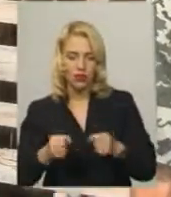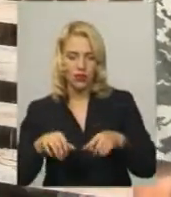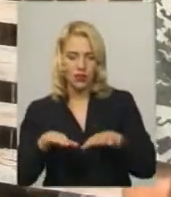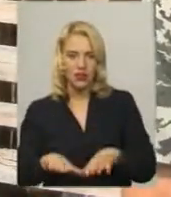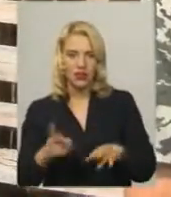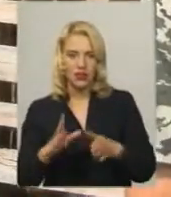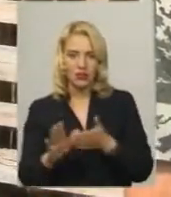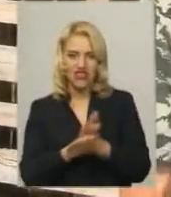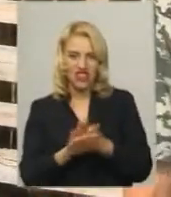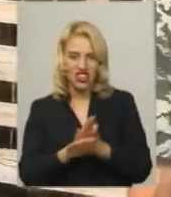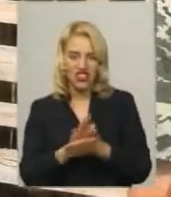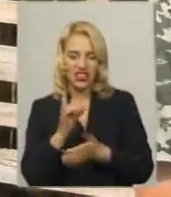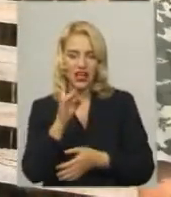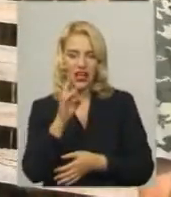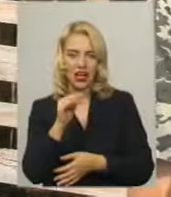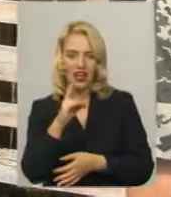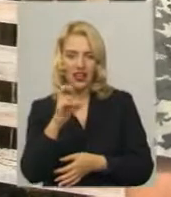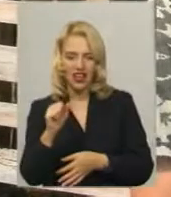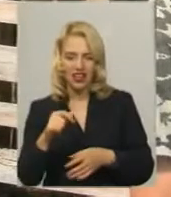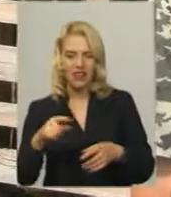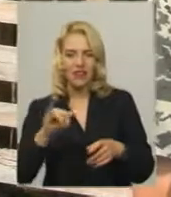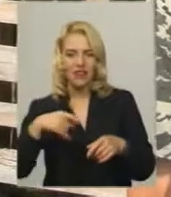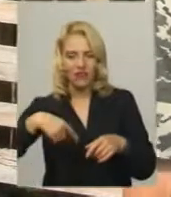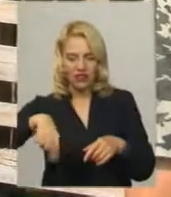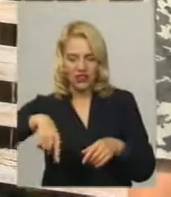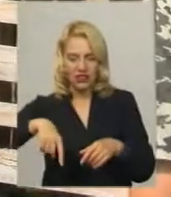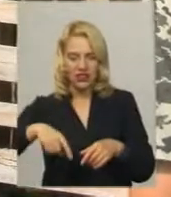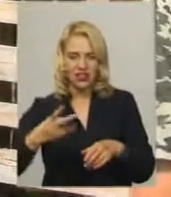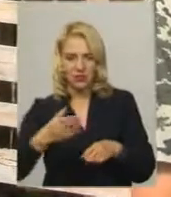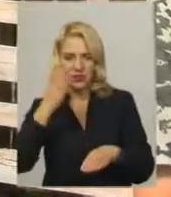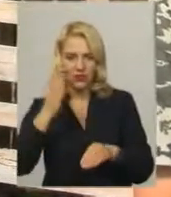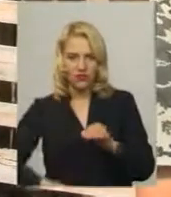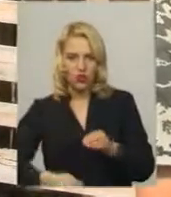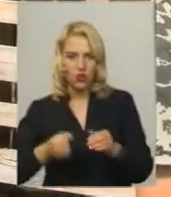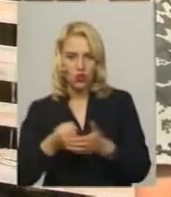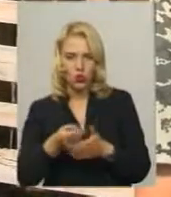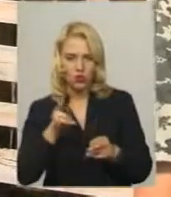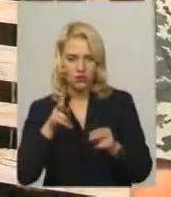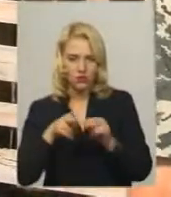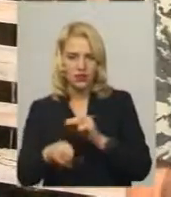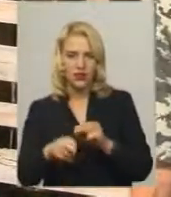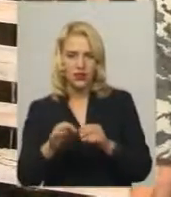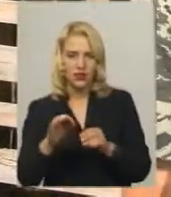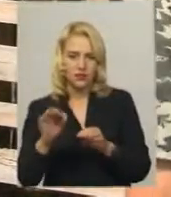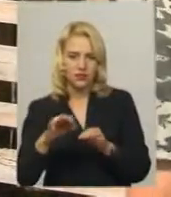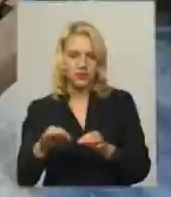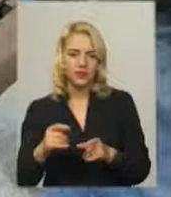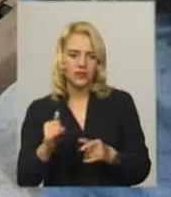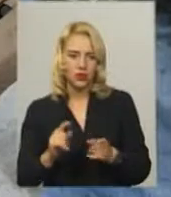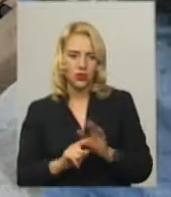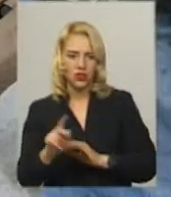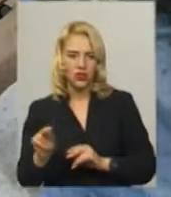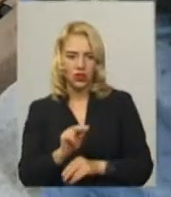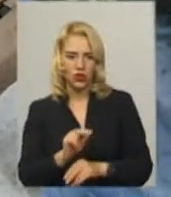чистити. Ту, що висіло, відрізати, бо смисла нема, що було вже спасати. І от почали лікування.